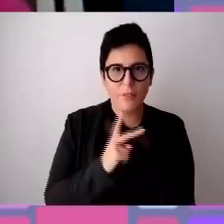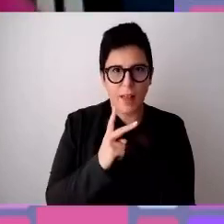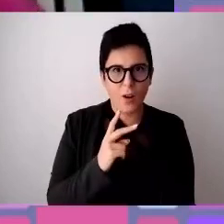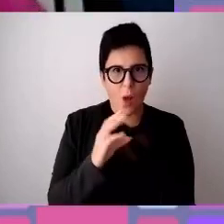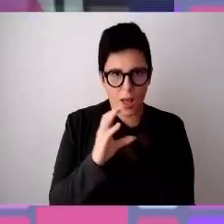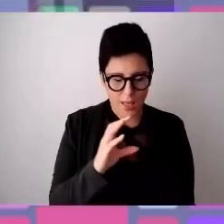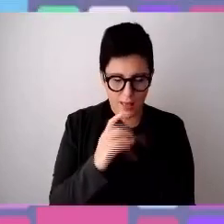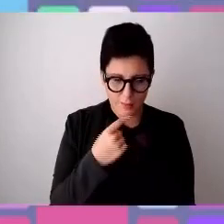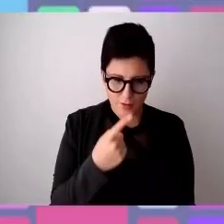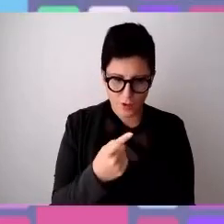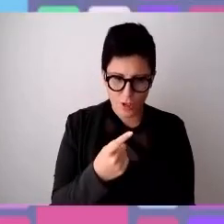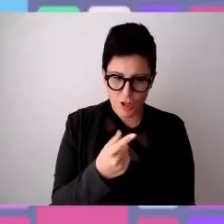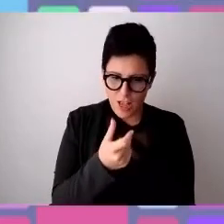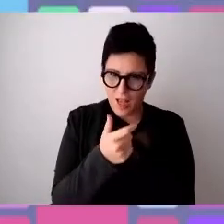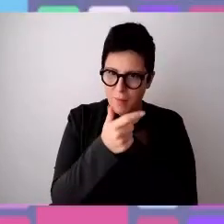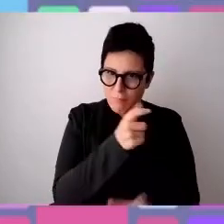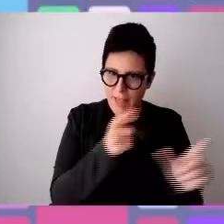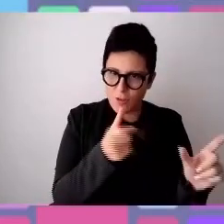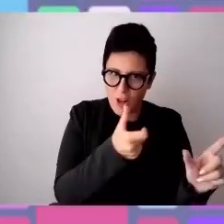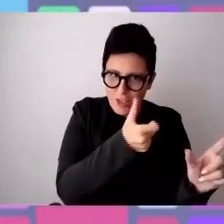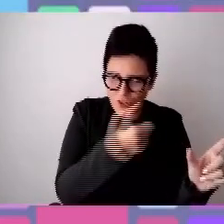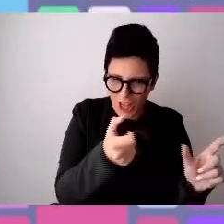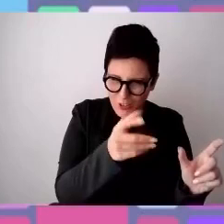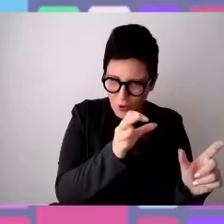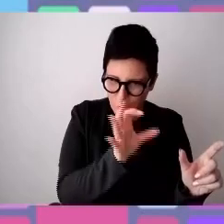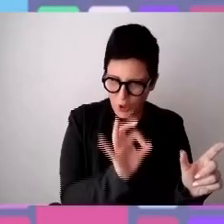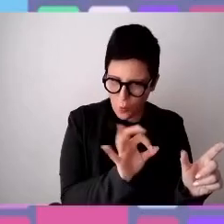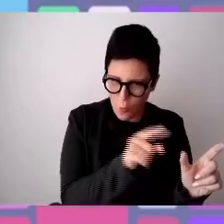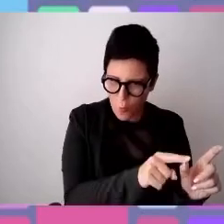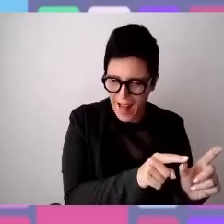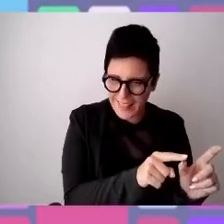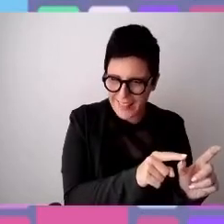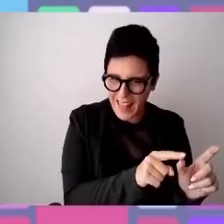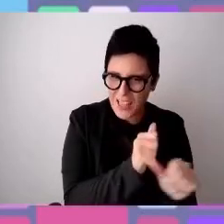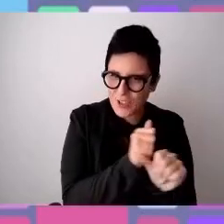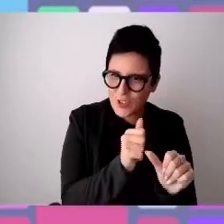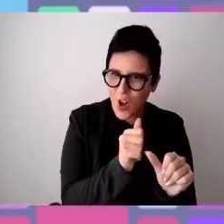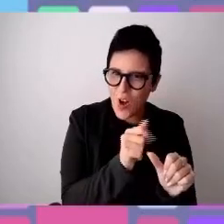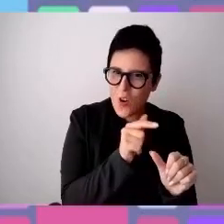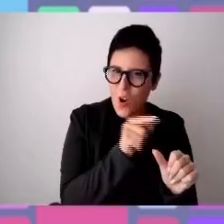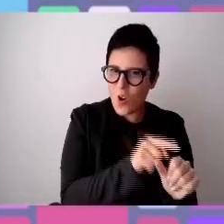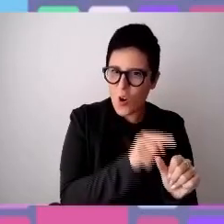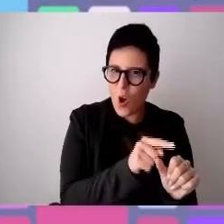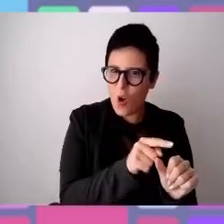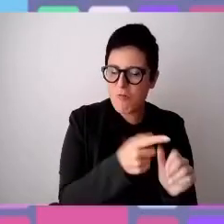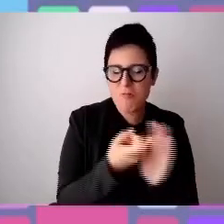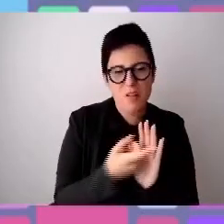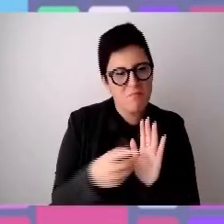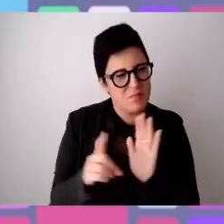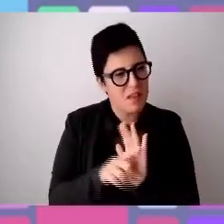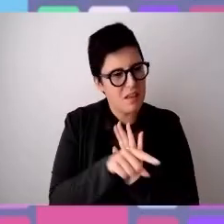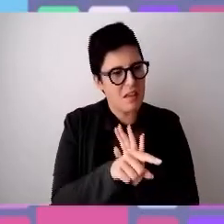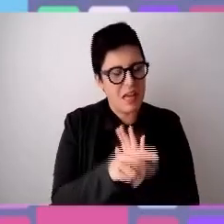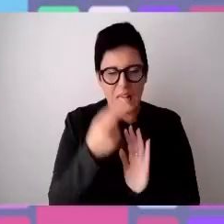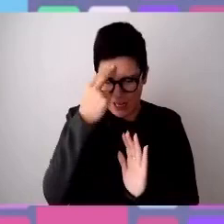decretare le intenzioni di 60 milioni di persone. È vero che sono la rappresentanza politica, ma in quella stanza c'erano 150